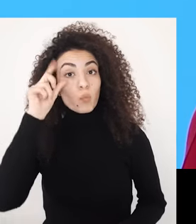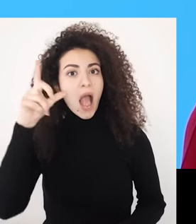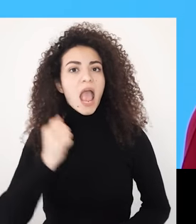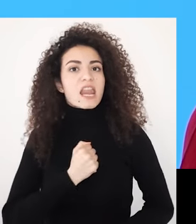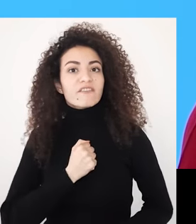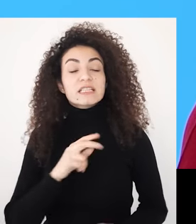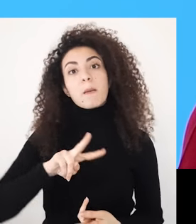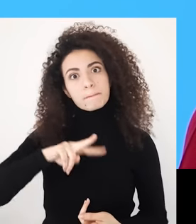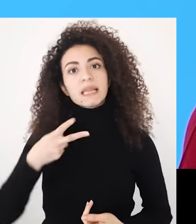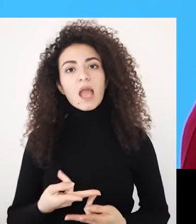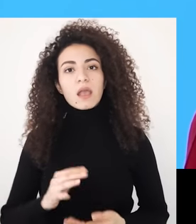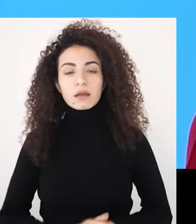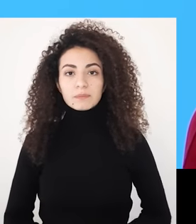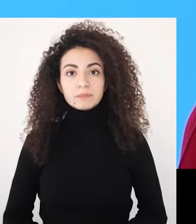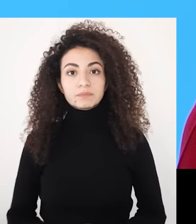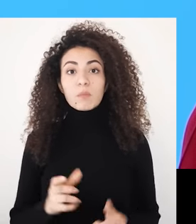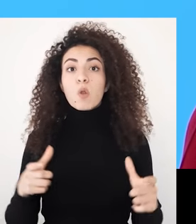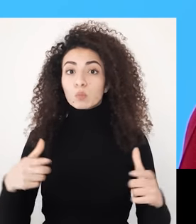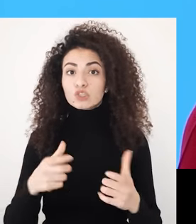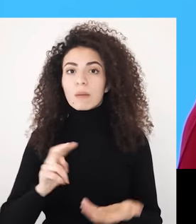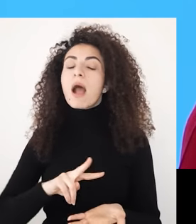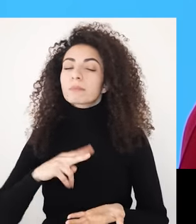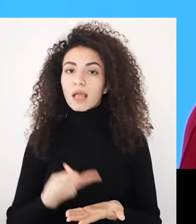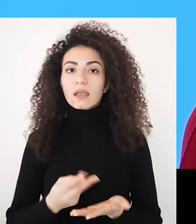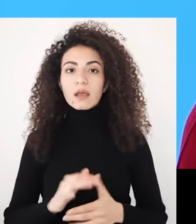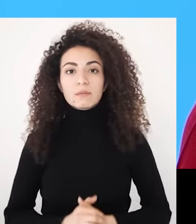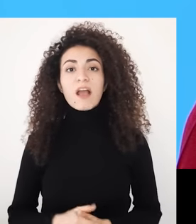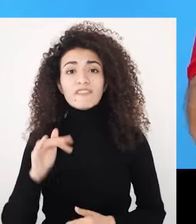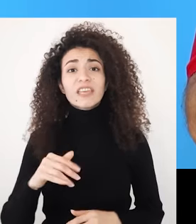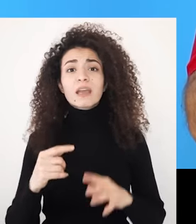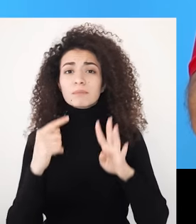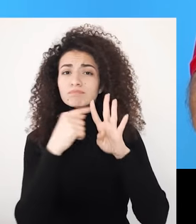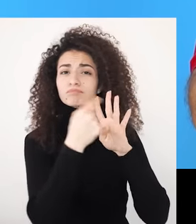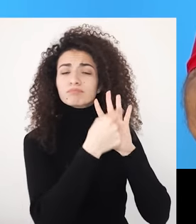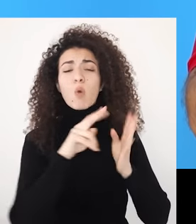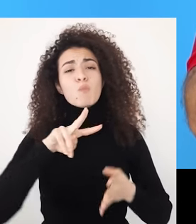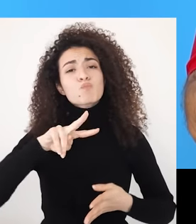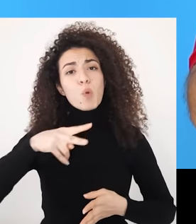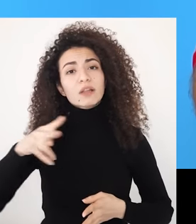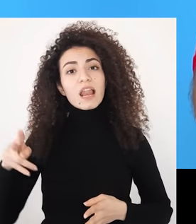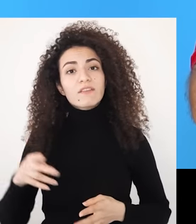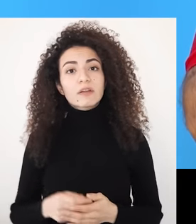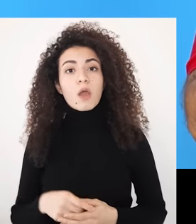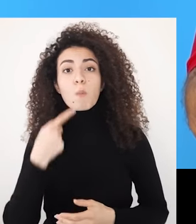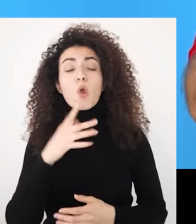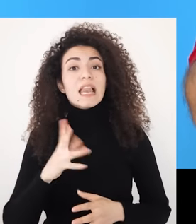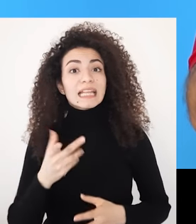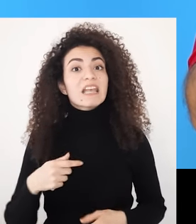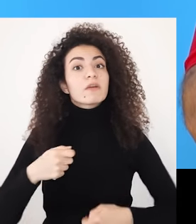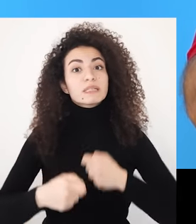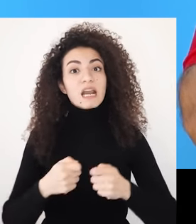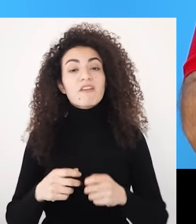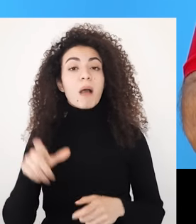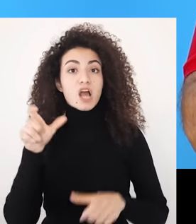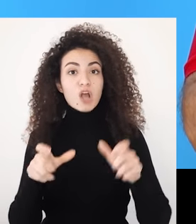بإطار الإعاقة هالثقافات الجماعية ملخصة بعدة نماذج تختصي طريقة تصرف أفراد المجتمع مع